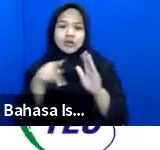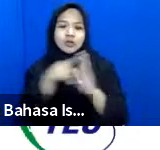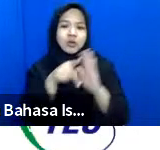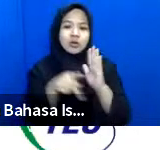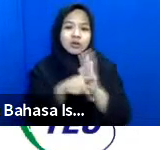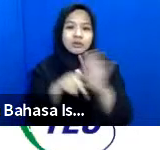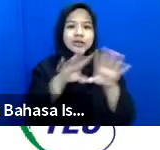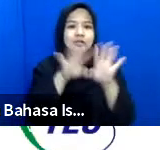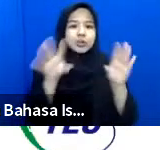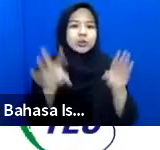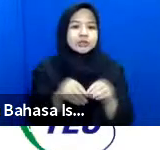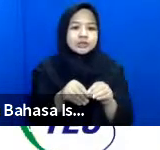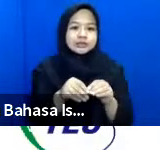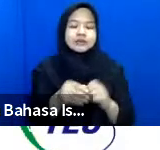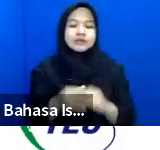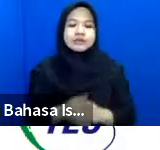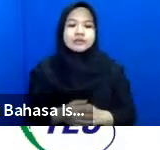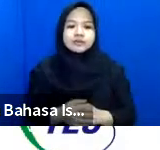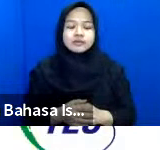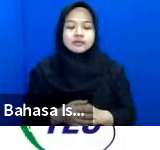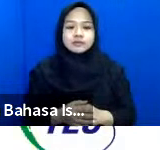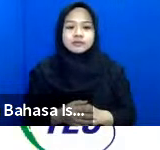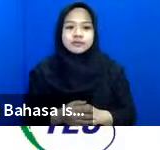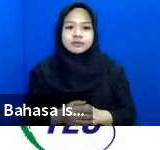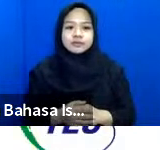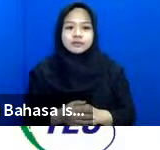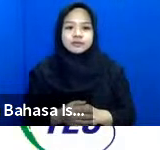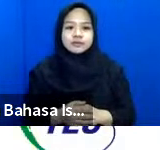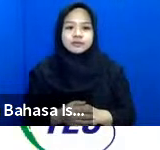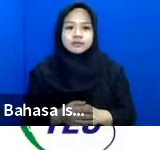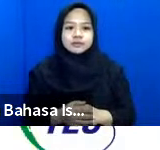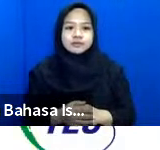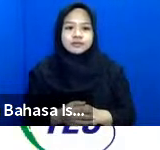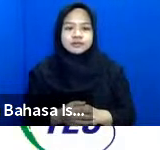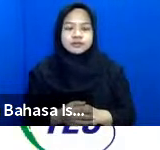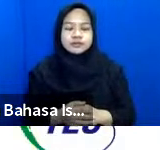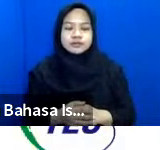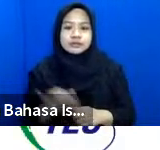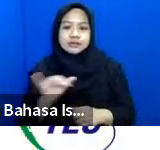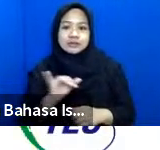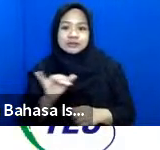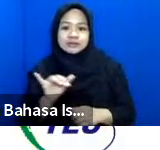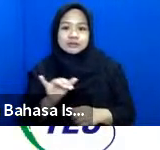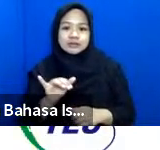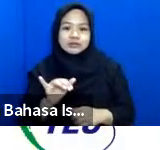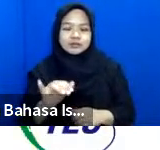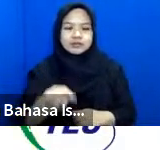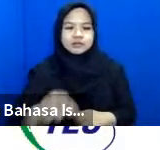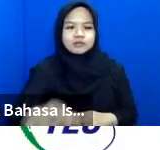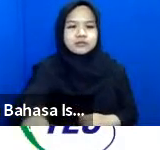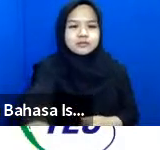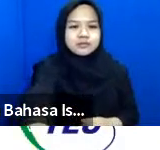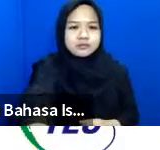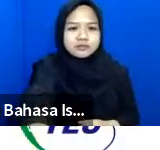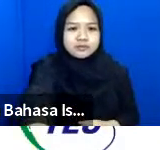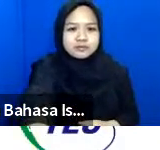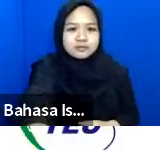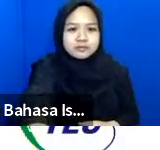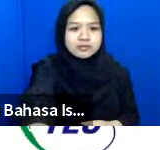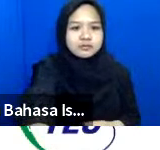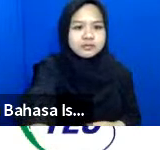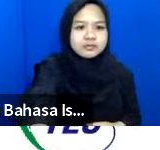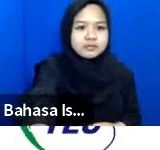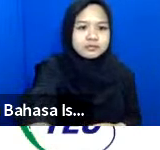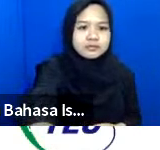inklusif jadi seperti pada saat kita